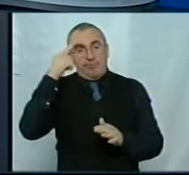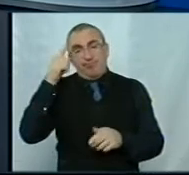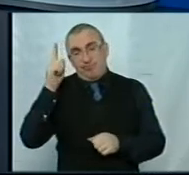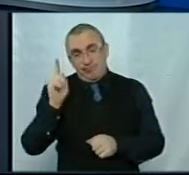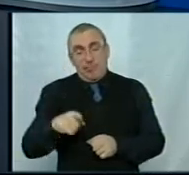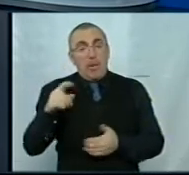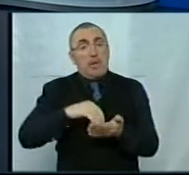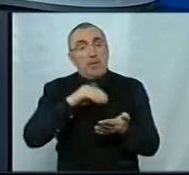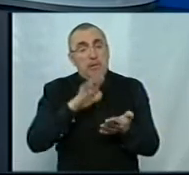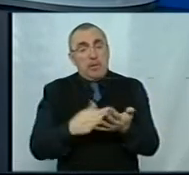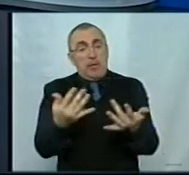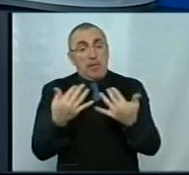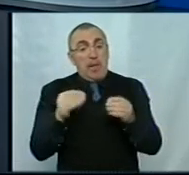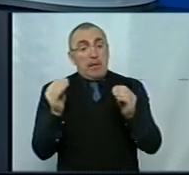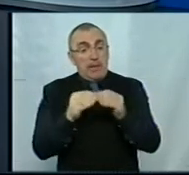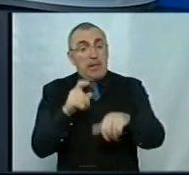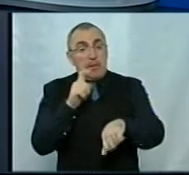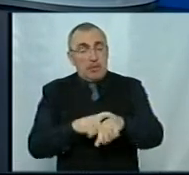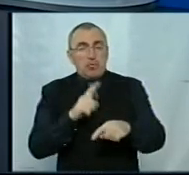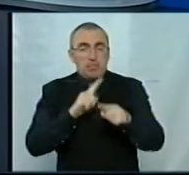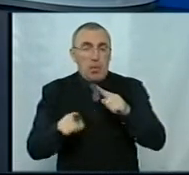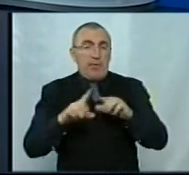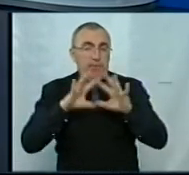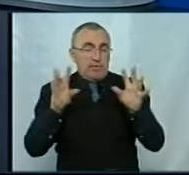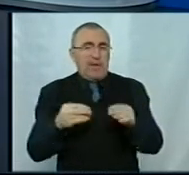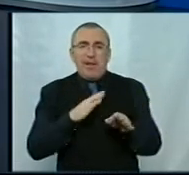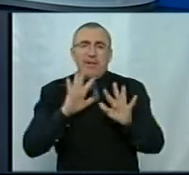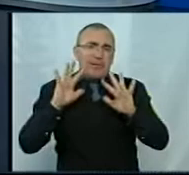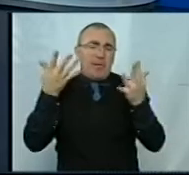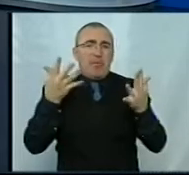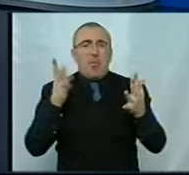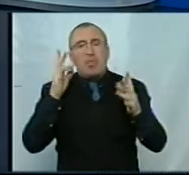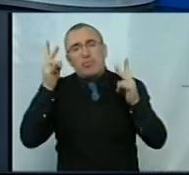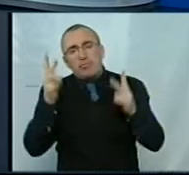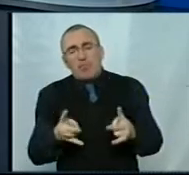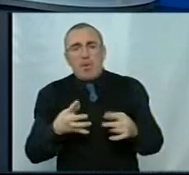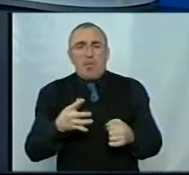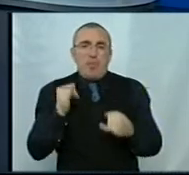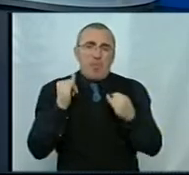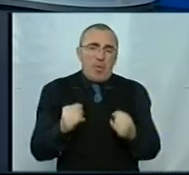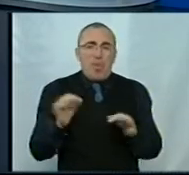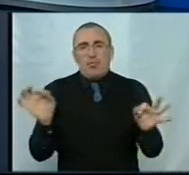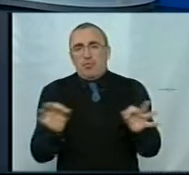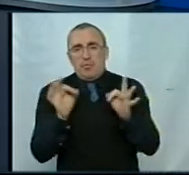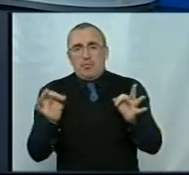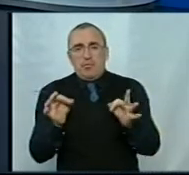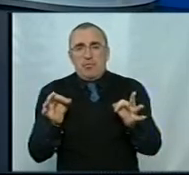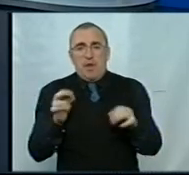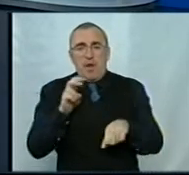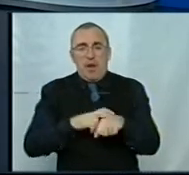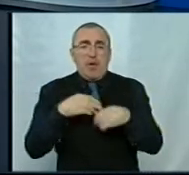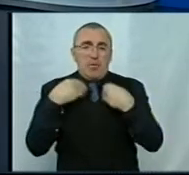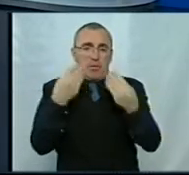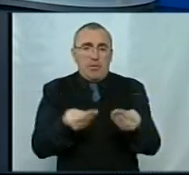що її записали на прийом на 10-ту годину. І, скоріше за все, якщо не трапиться там якесь лихо, комусь там погано не стане, і не треба буде відволікатися лікарю,